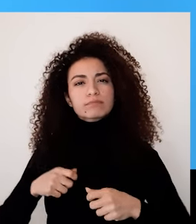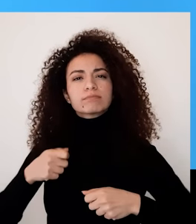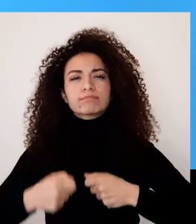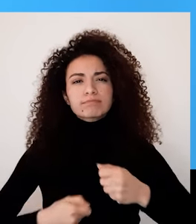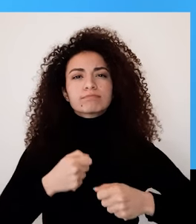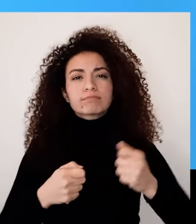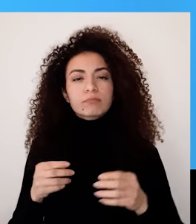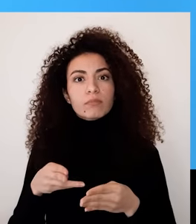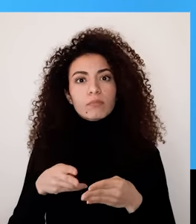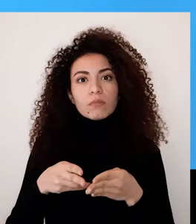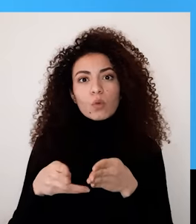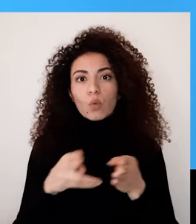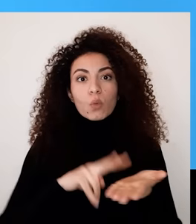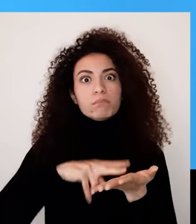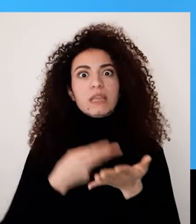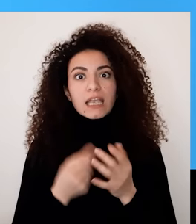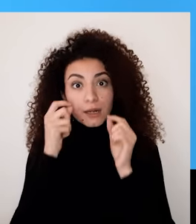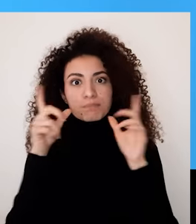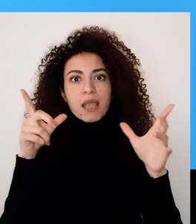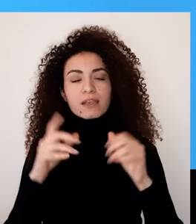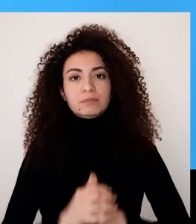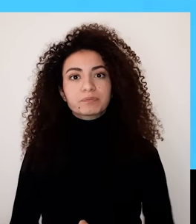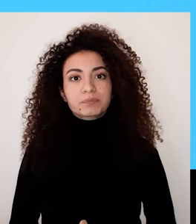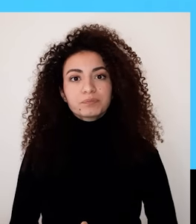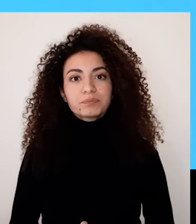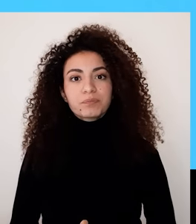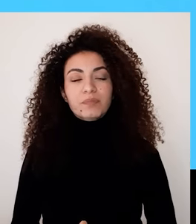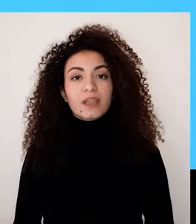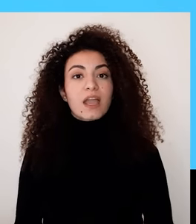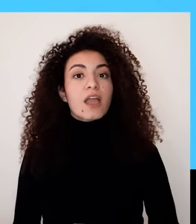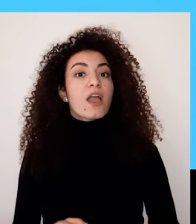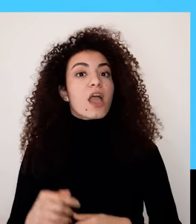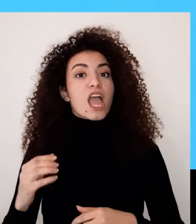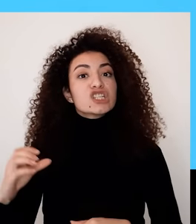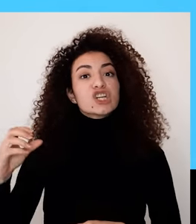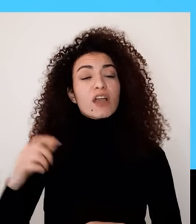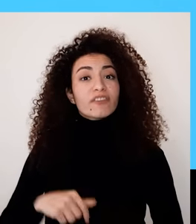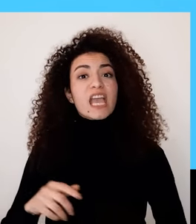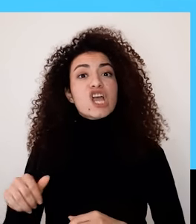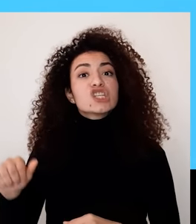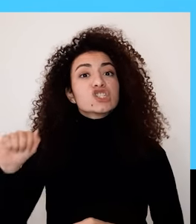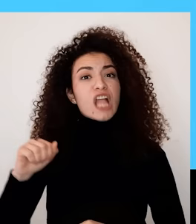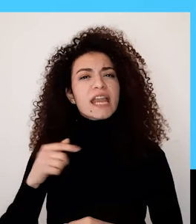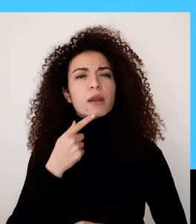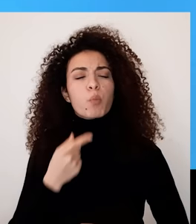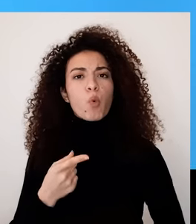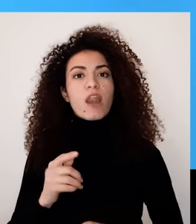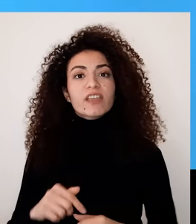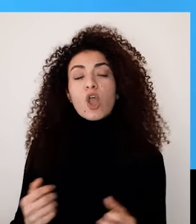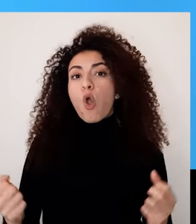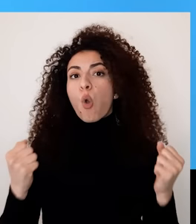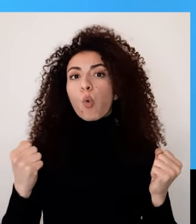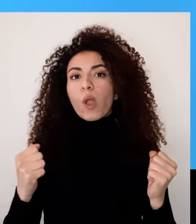مجموعة تغييرات صغيرة بتوصل لتغيير ملحوظ بالختام نستعين بعالم النفس من محلل التفاعل كلود شتاينر